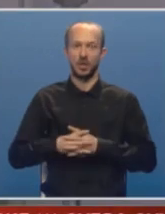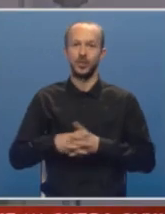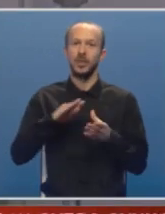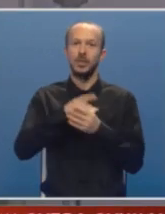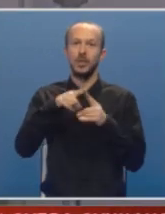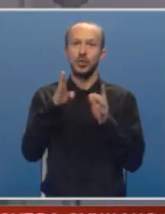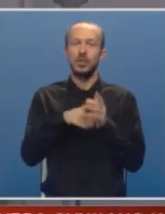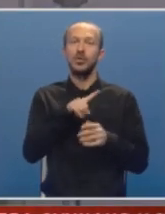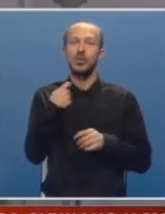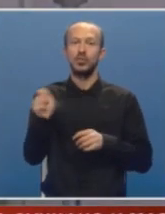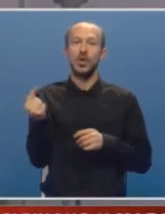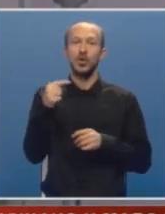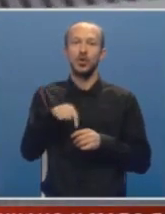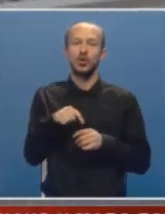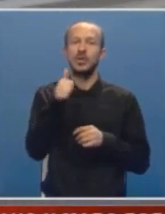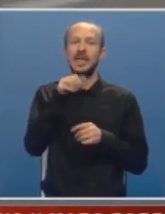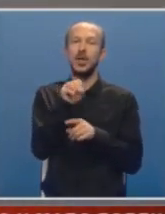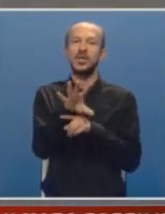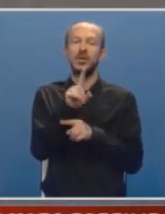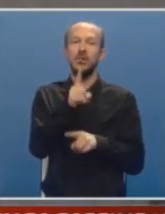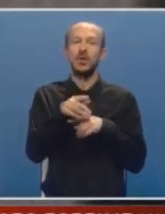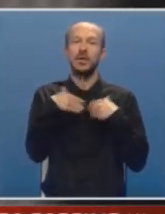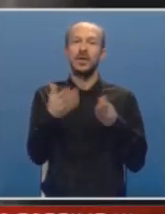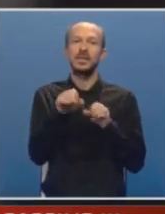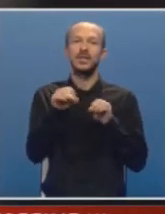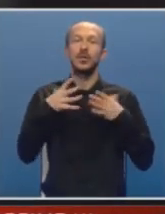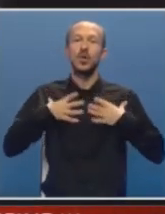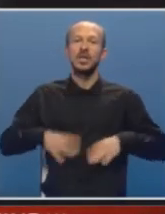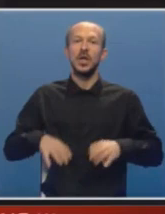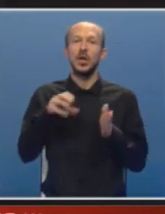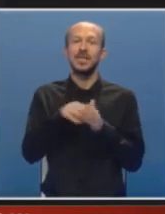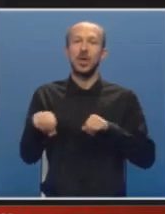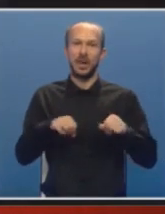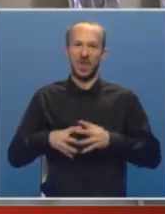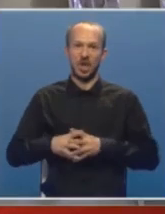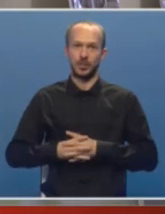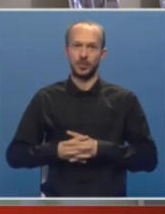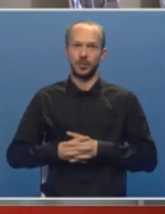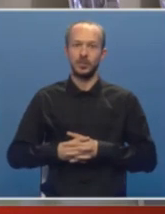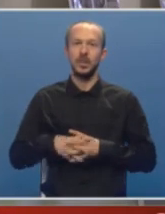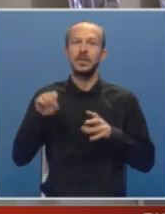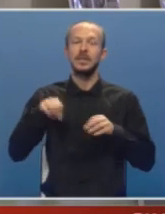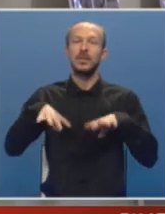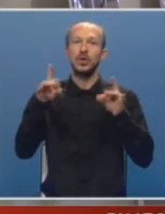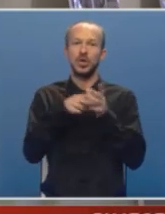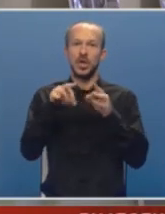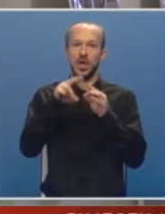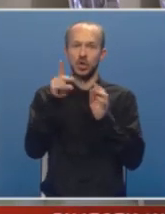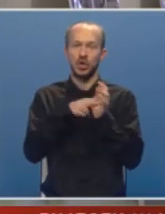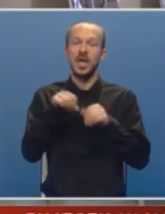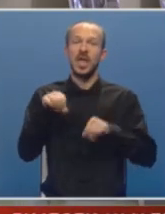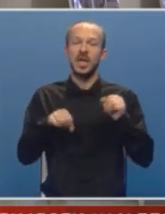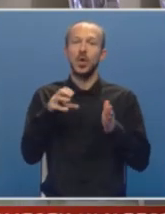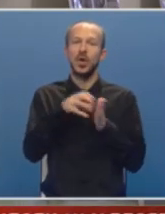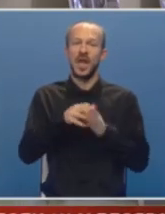Međutim, da bi do poskupljenja došlo, zeleno svjetlo mora da da savjetodavno tijelo gradske uprave. Da se pronađe način kako